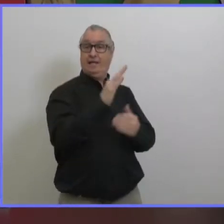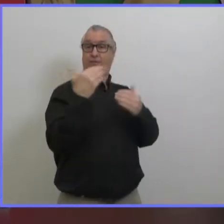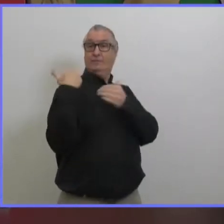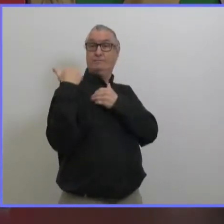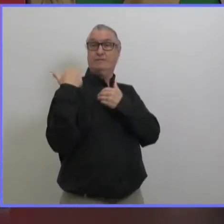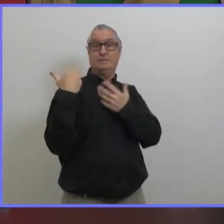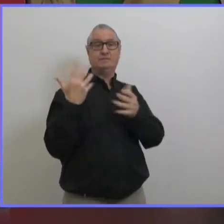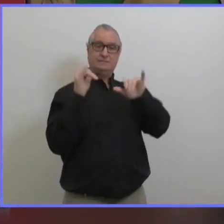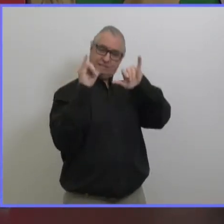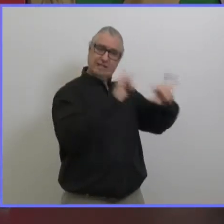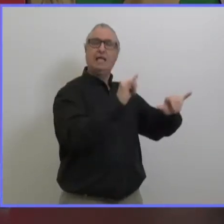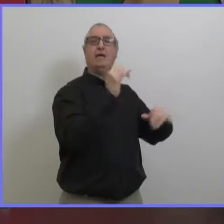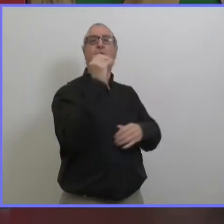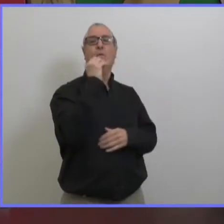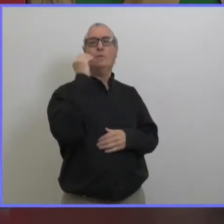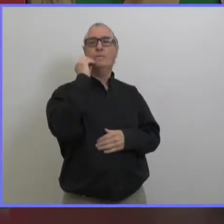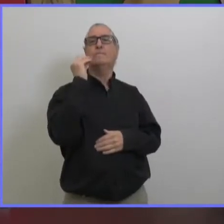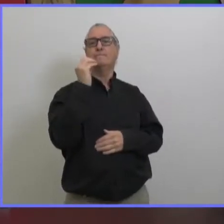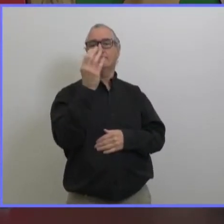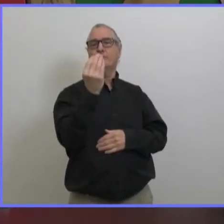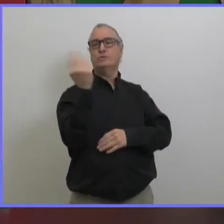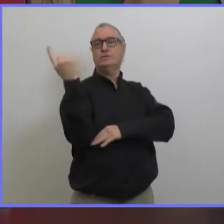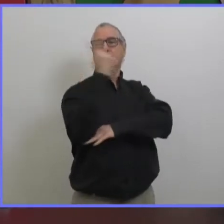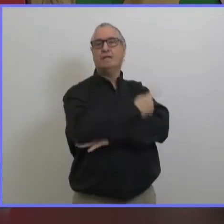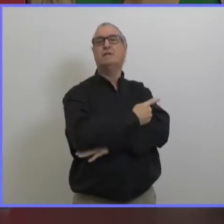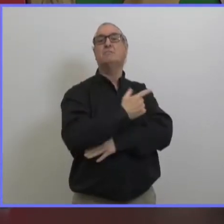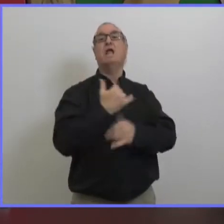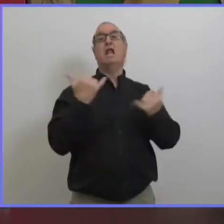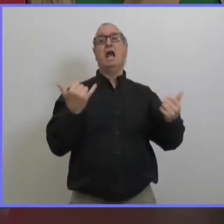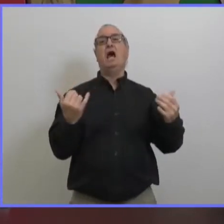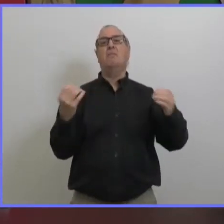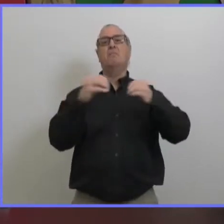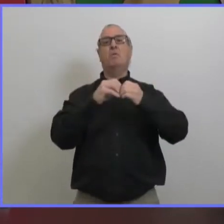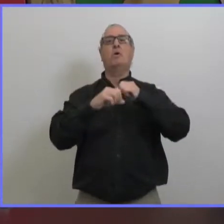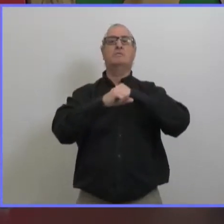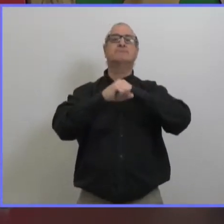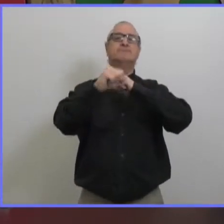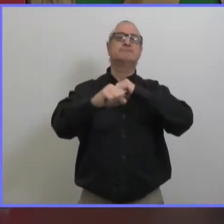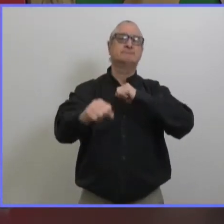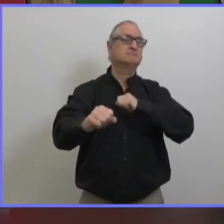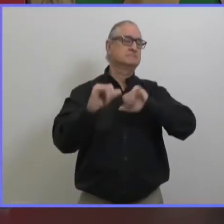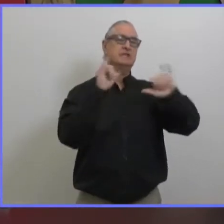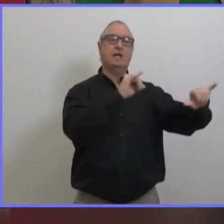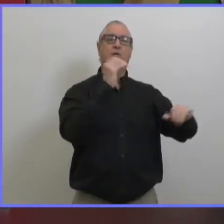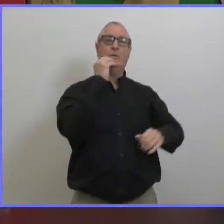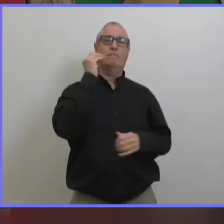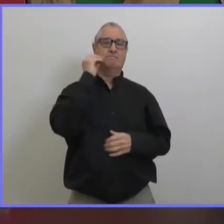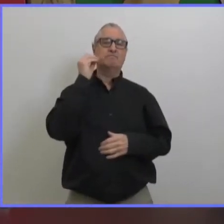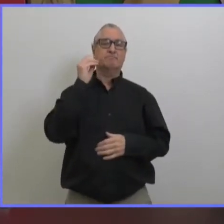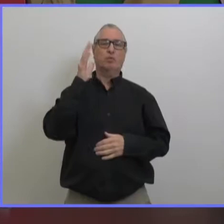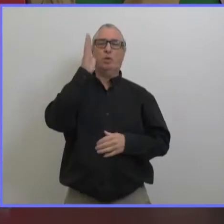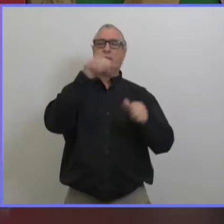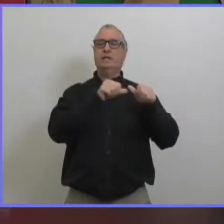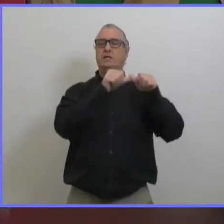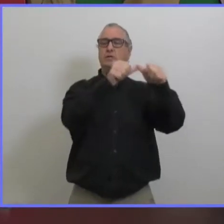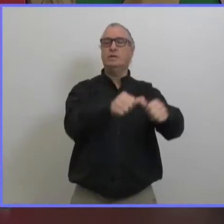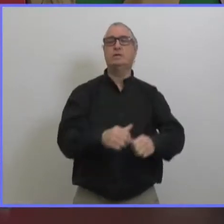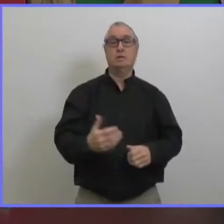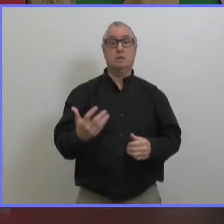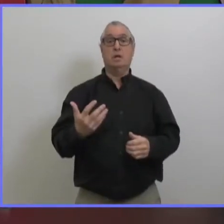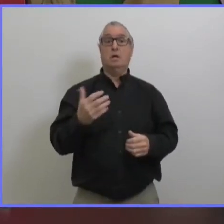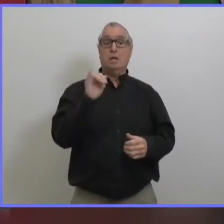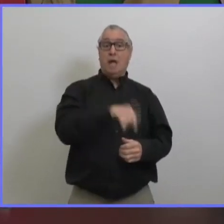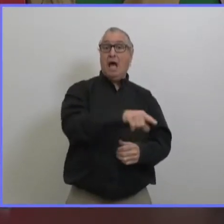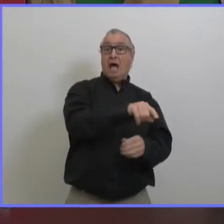ça a été fait de manière adéquate ça a été fait de manière adéquate et donc il n'y a pas eu de transmission et on a vu aucun contact qui est devenu positif de ce